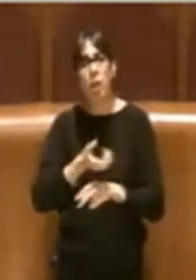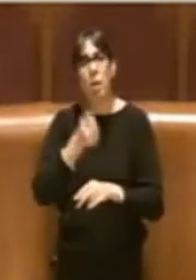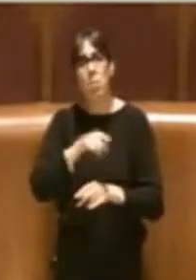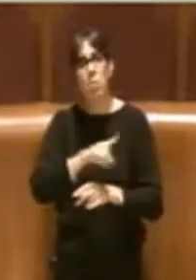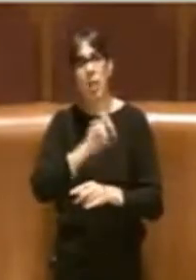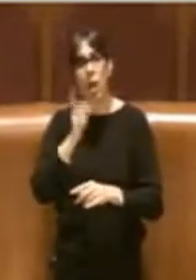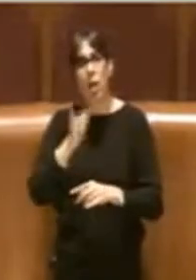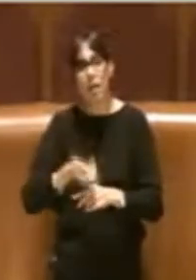importante. Grazie.